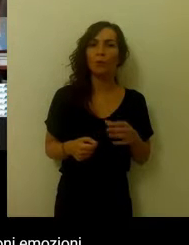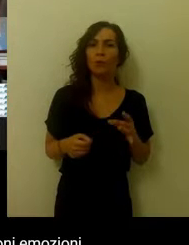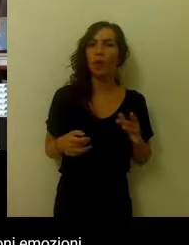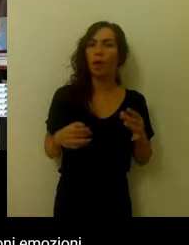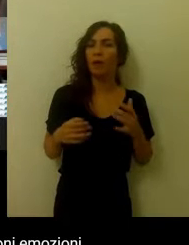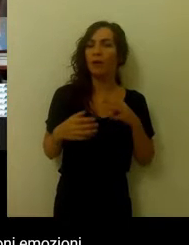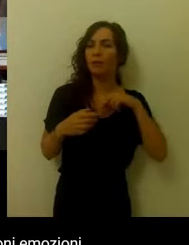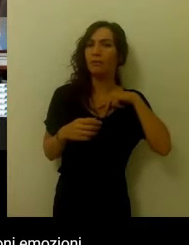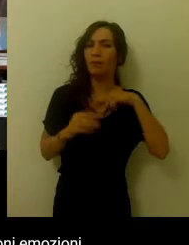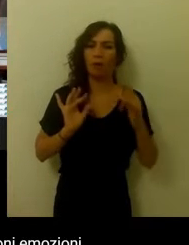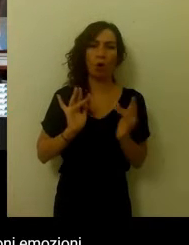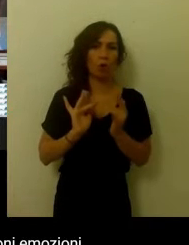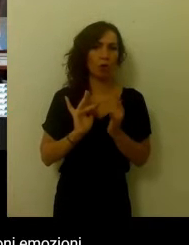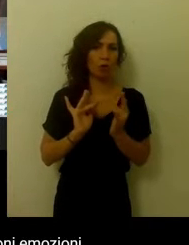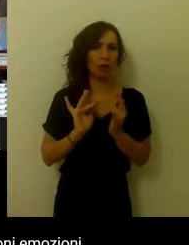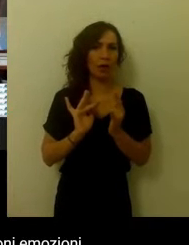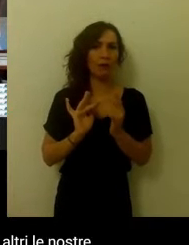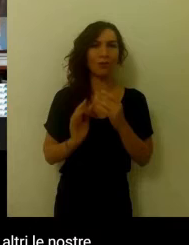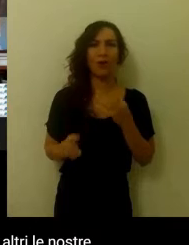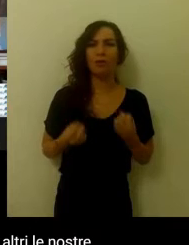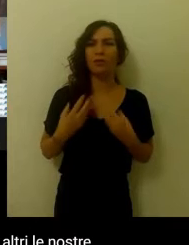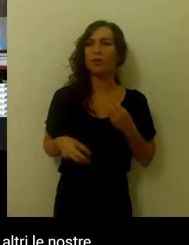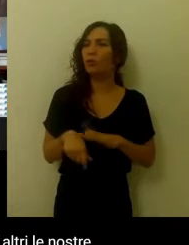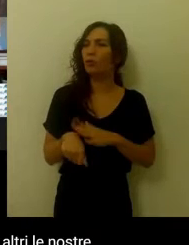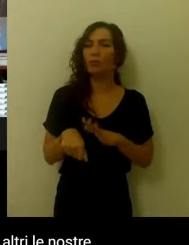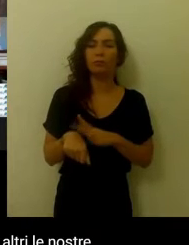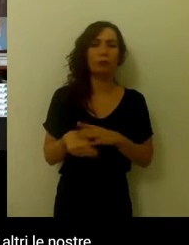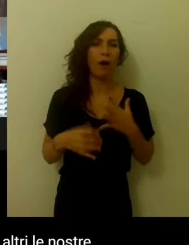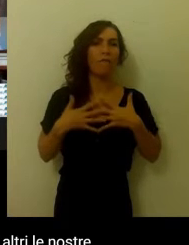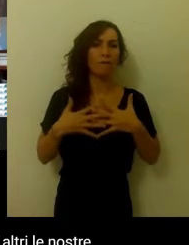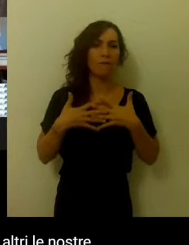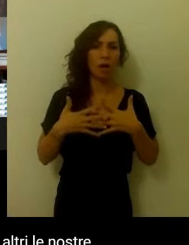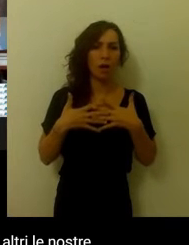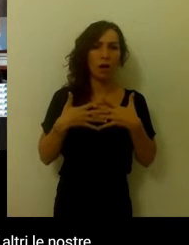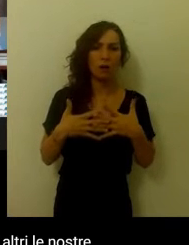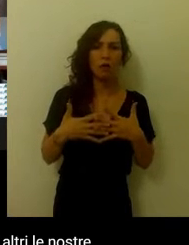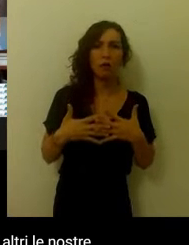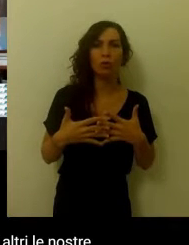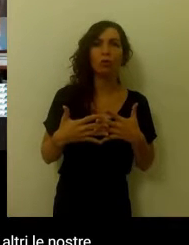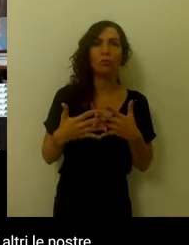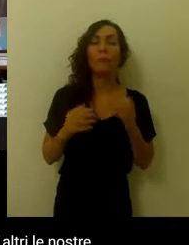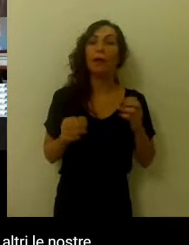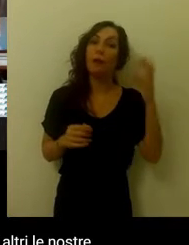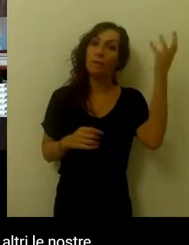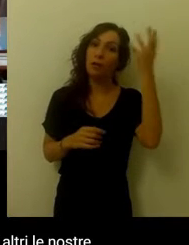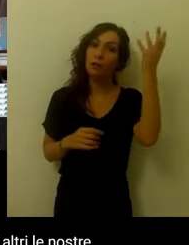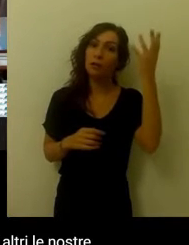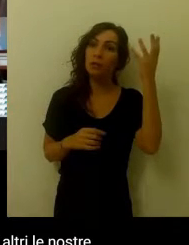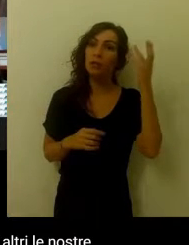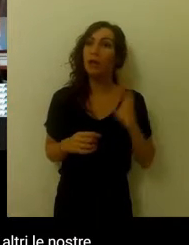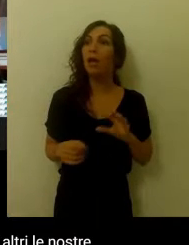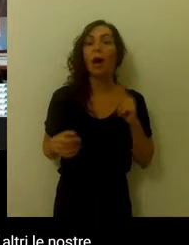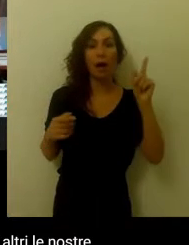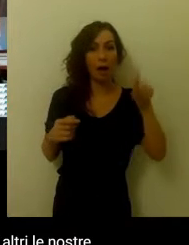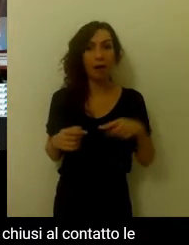dato dalle nostre sensazioni, emozioni, memorie, pensieri, volere, bisogni, devedere, fantasie e con gli